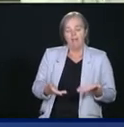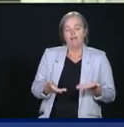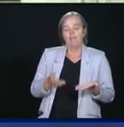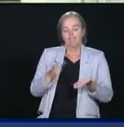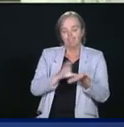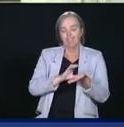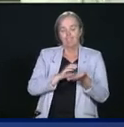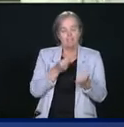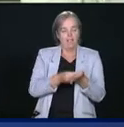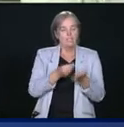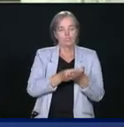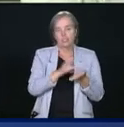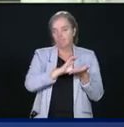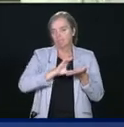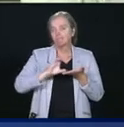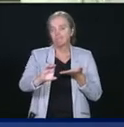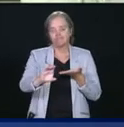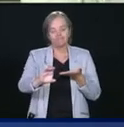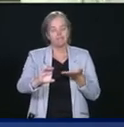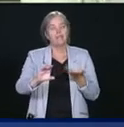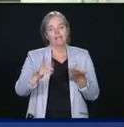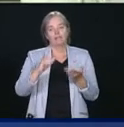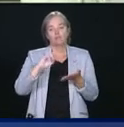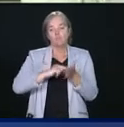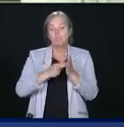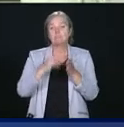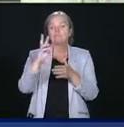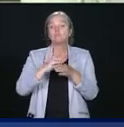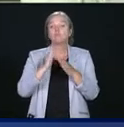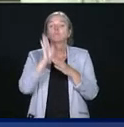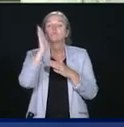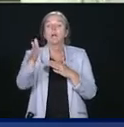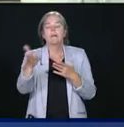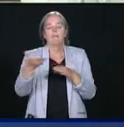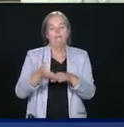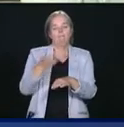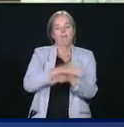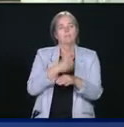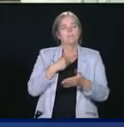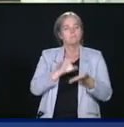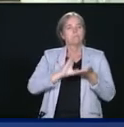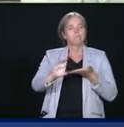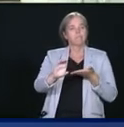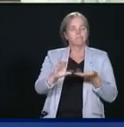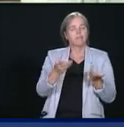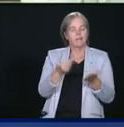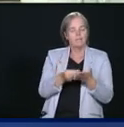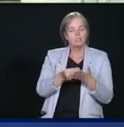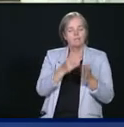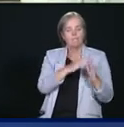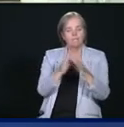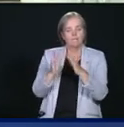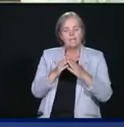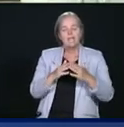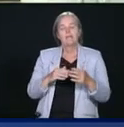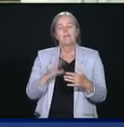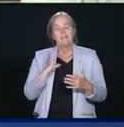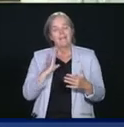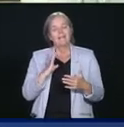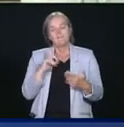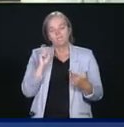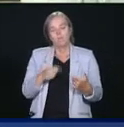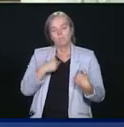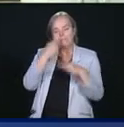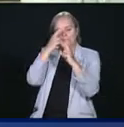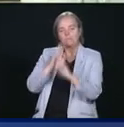régulièrement est une façon de le faire, et on l'a devancé, mais pour envoyer plus d'argent, nous devons travailler en tout respect